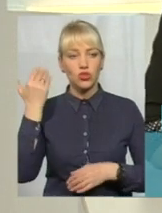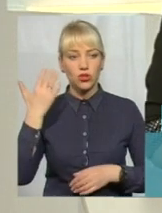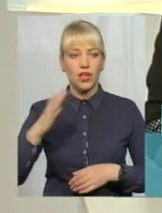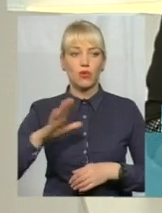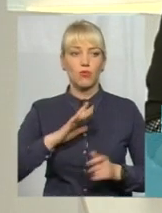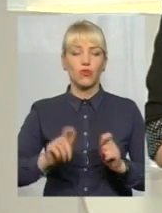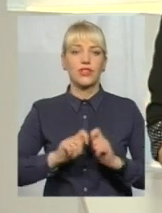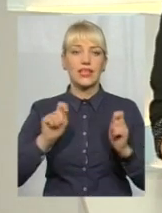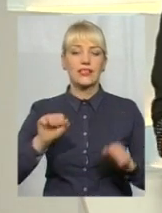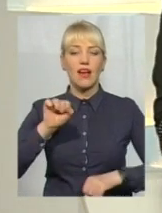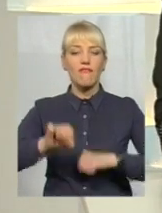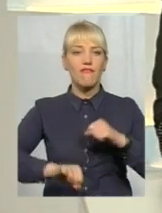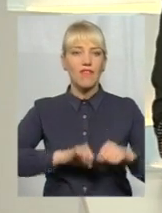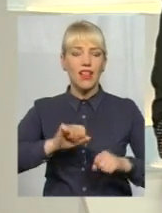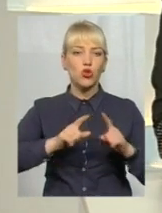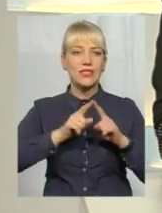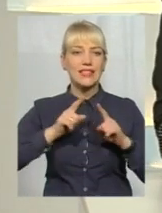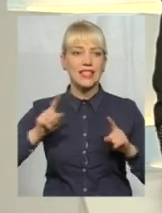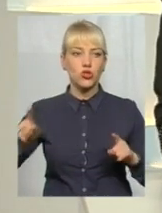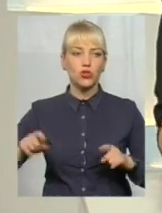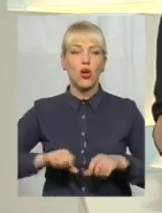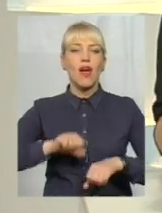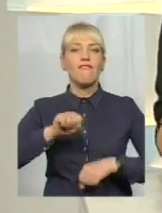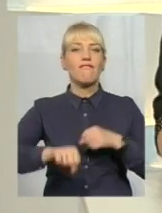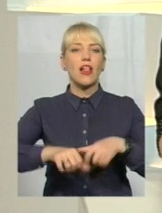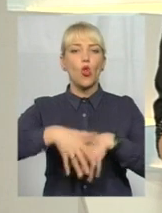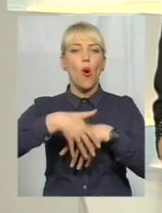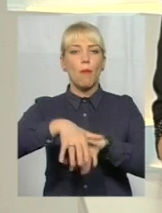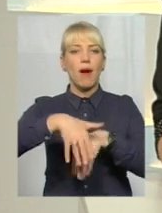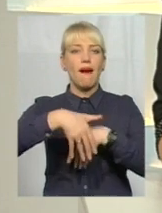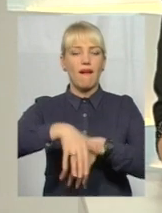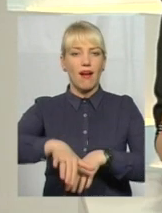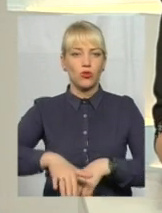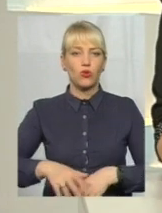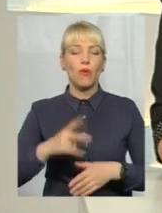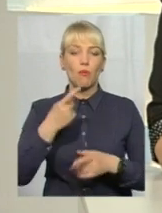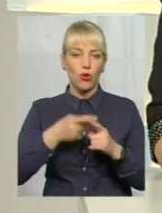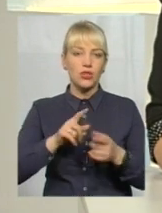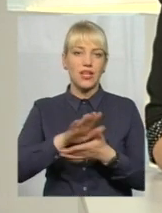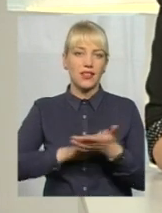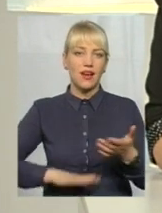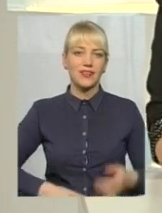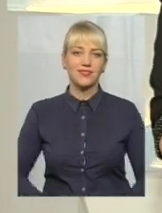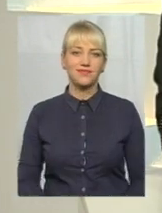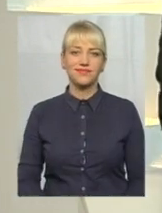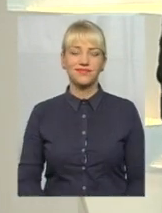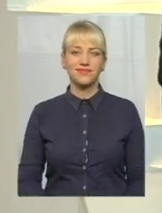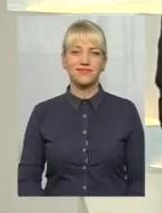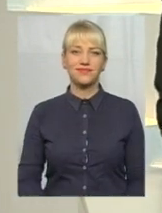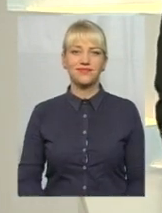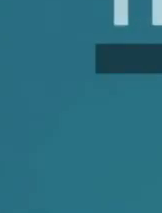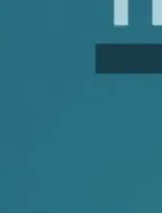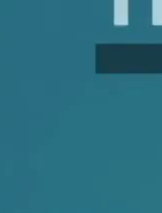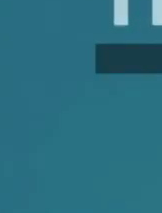велосезону і також велопараду. Тому про це далі у сюжети. Як це було і хто його підтримав? Прошу.